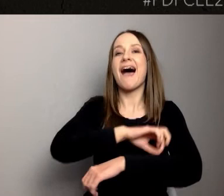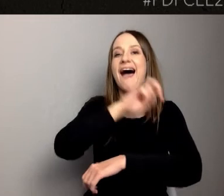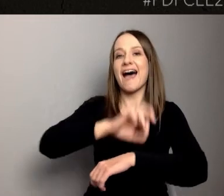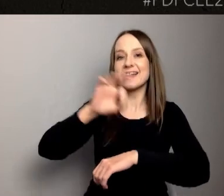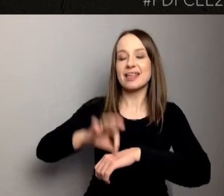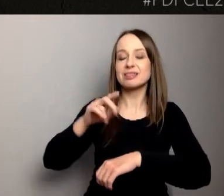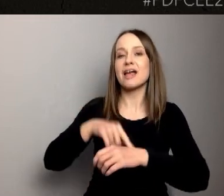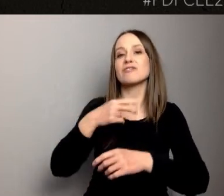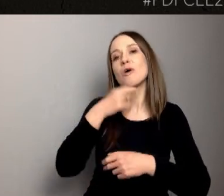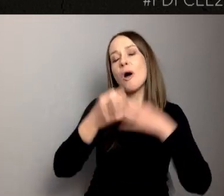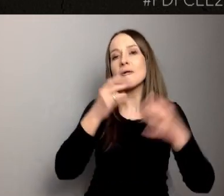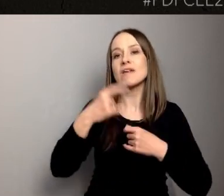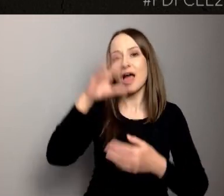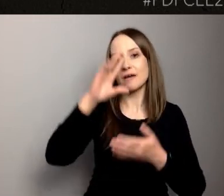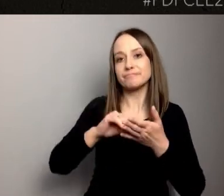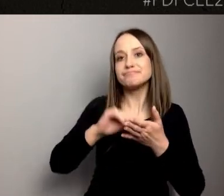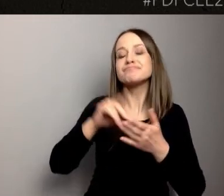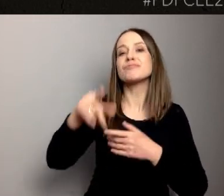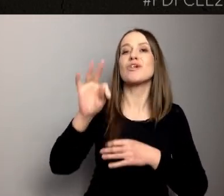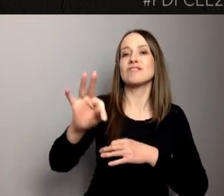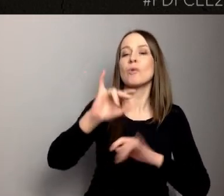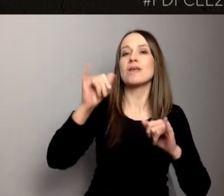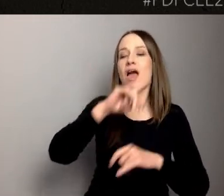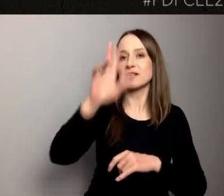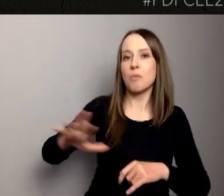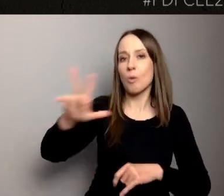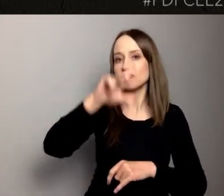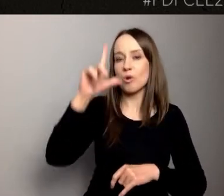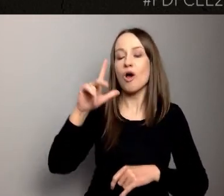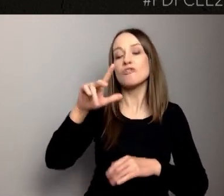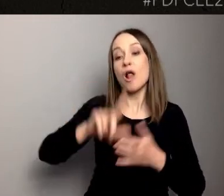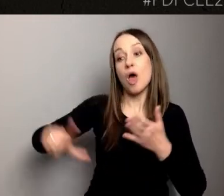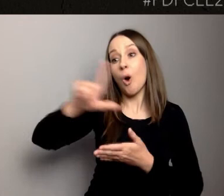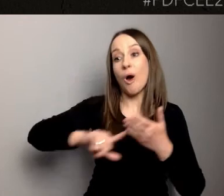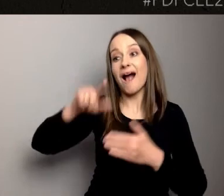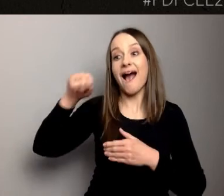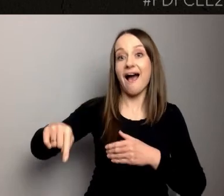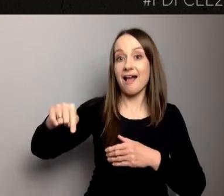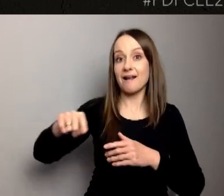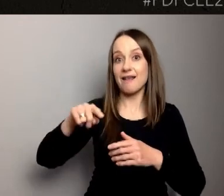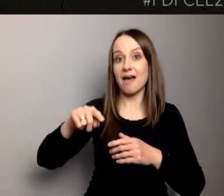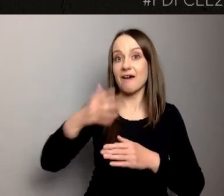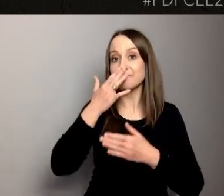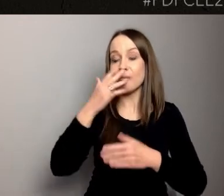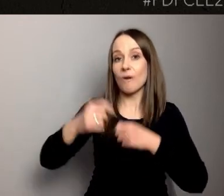ze społecznością lokalną i też trochę o tym, jak dane i dostęp do danych może tutaj zadziałać.